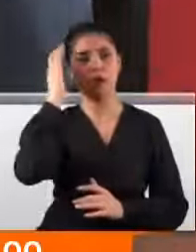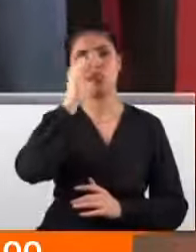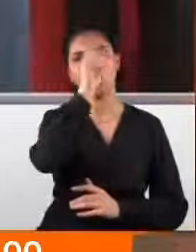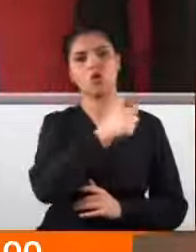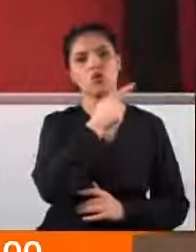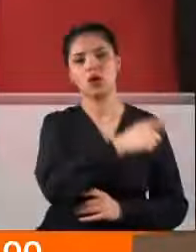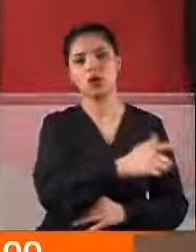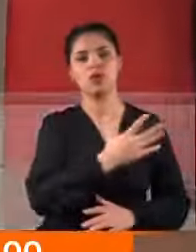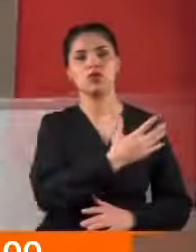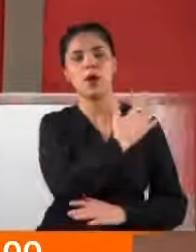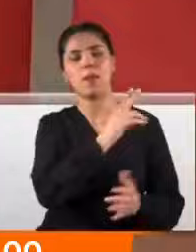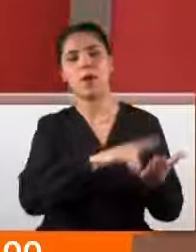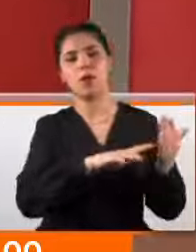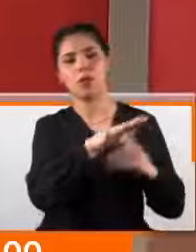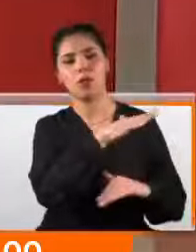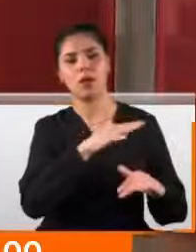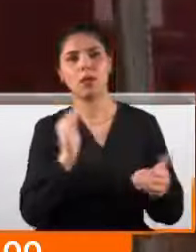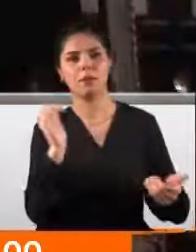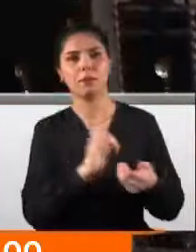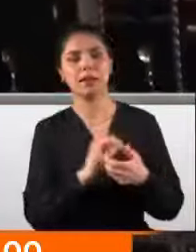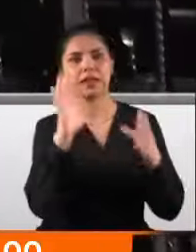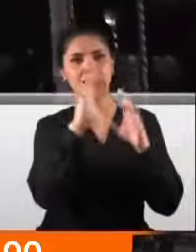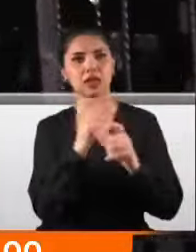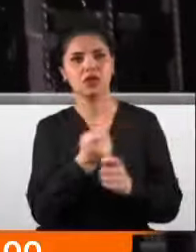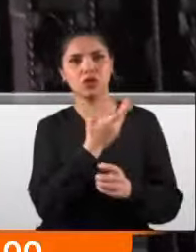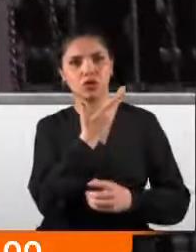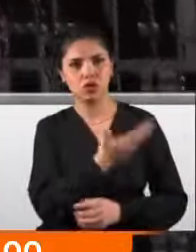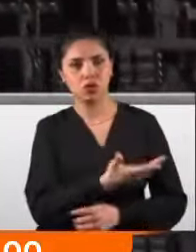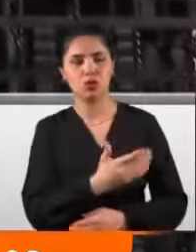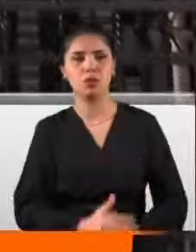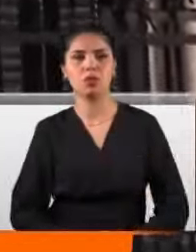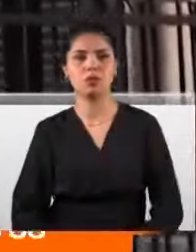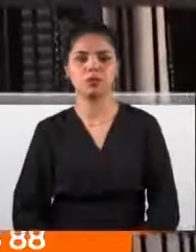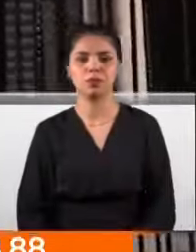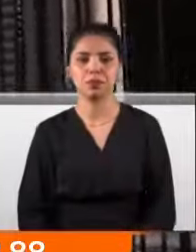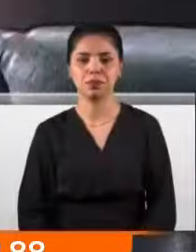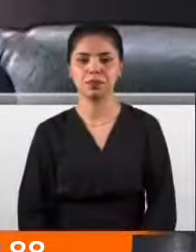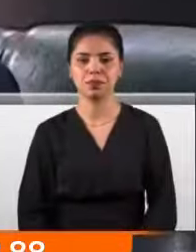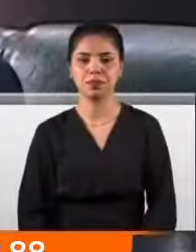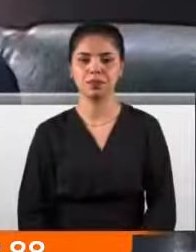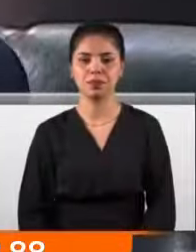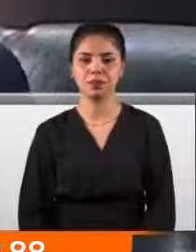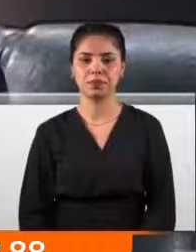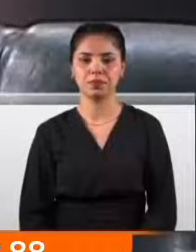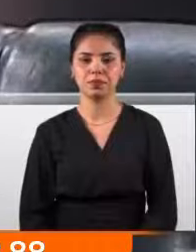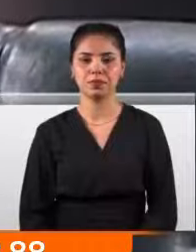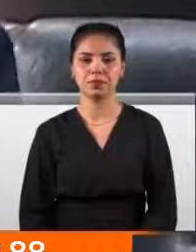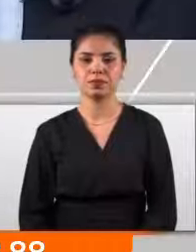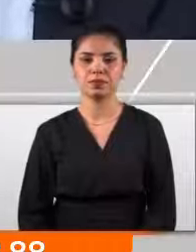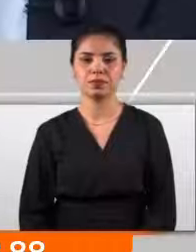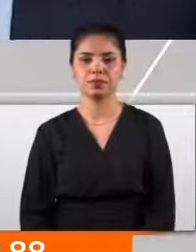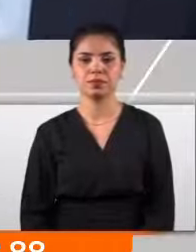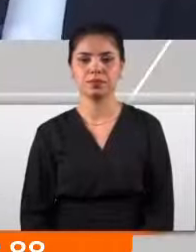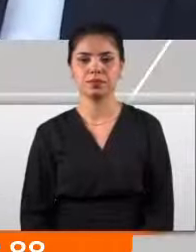üzere CHP'liler pazarlığın üstünü örtmeye çalışıyor. İmza, yazı, kaşe, sözleşme, böyle şeyler,